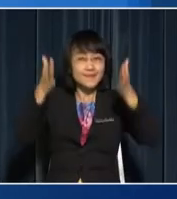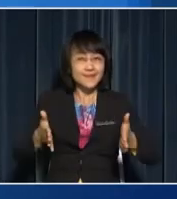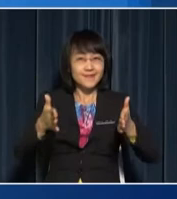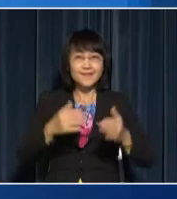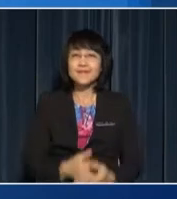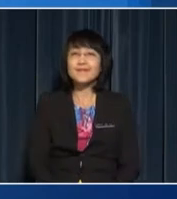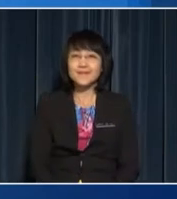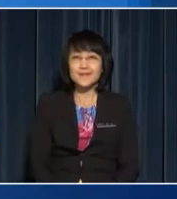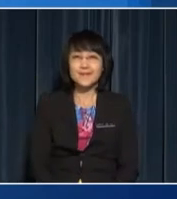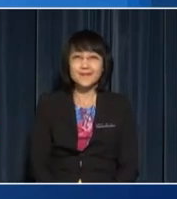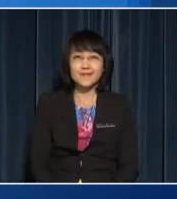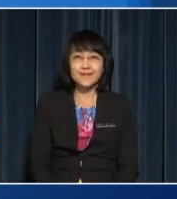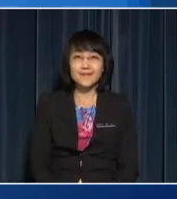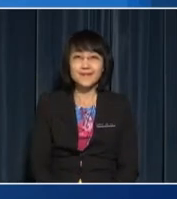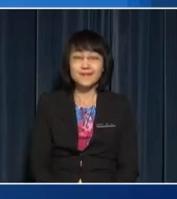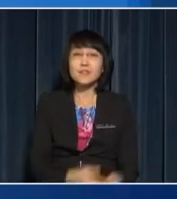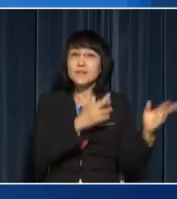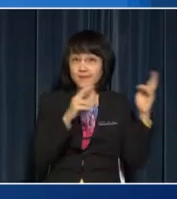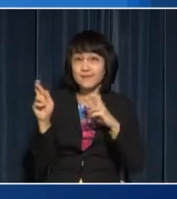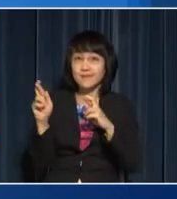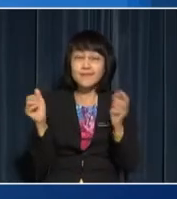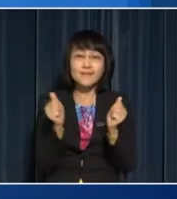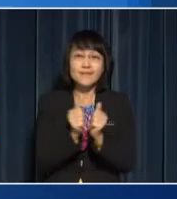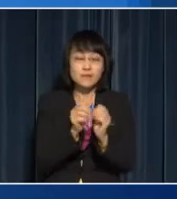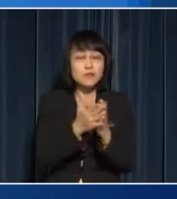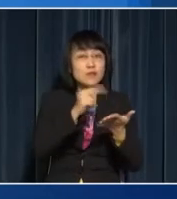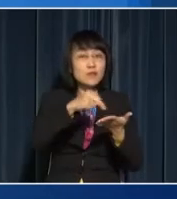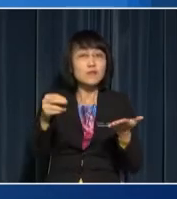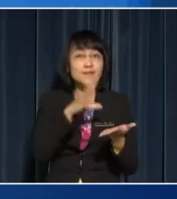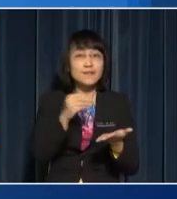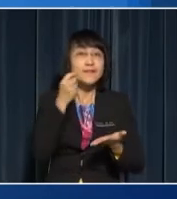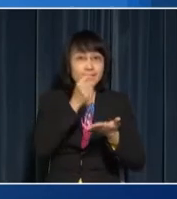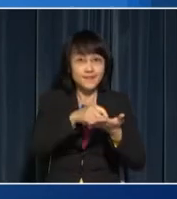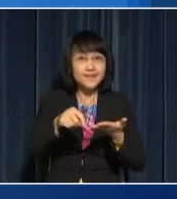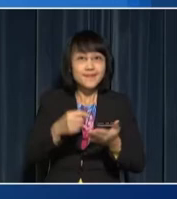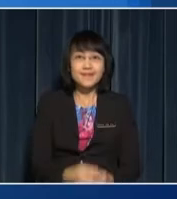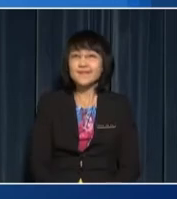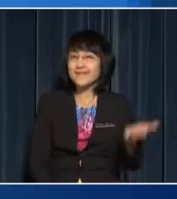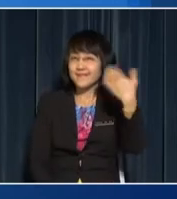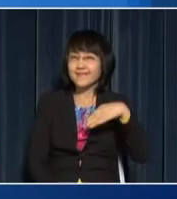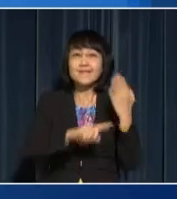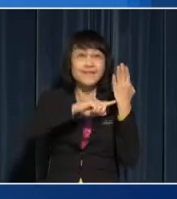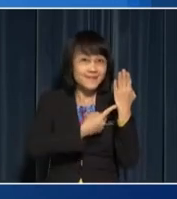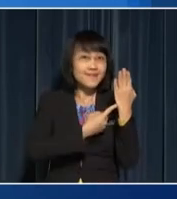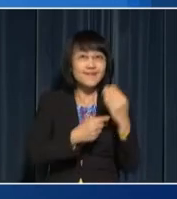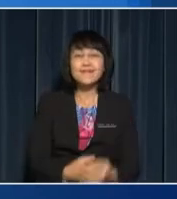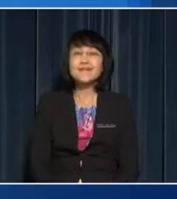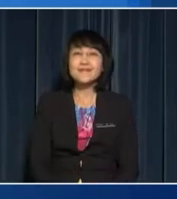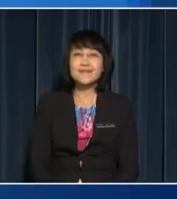interpreter Are you ready with your notebook and stationery? Let's get started!